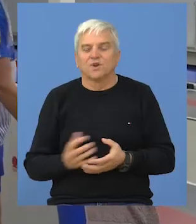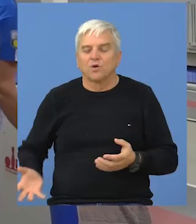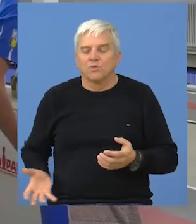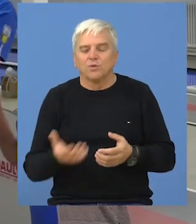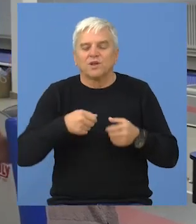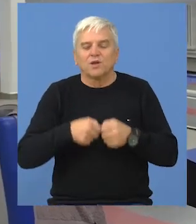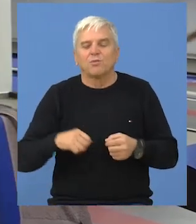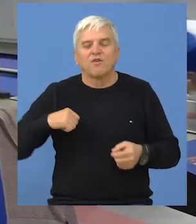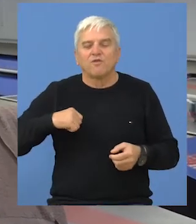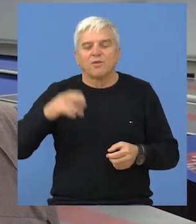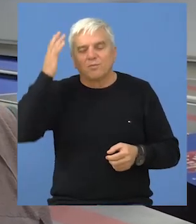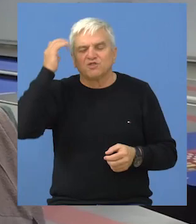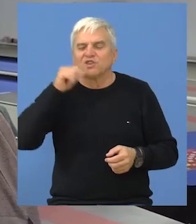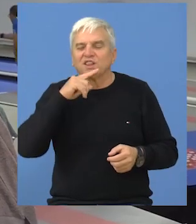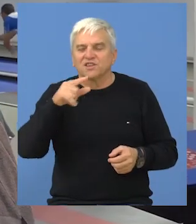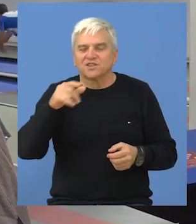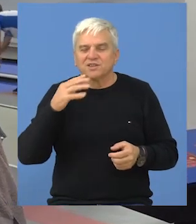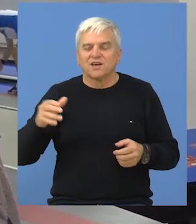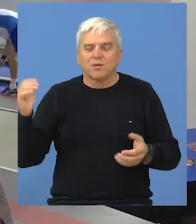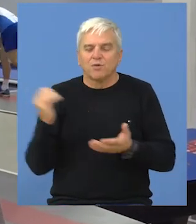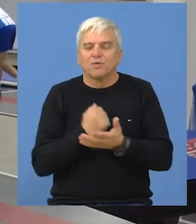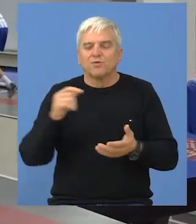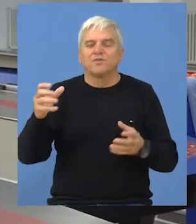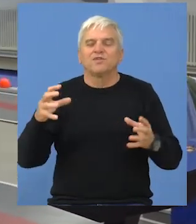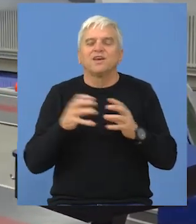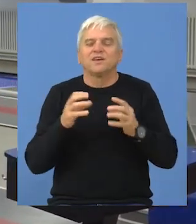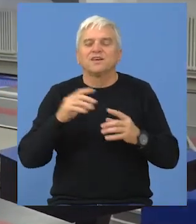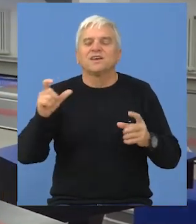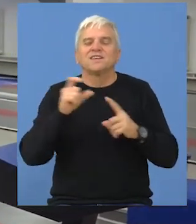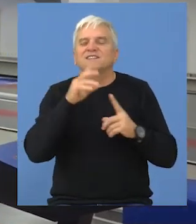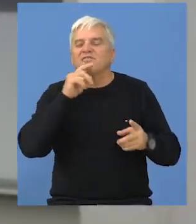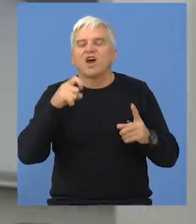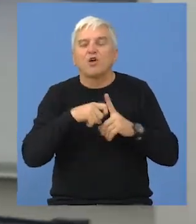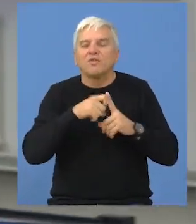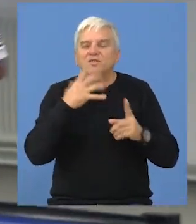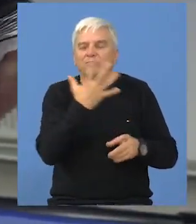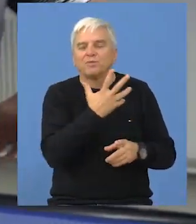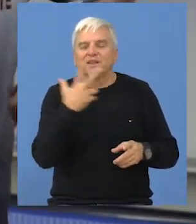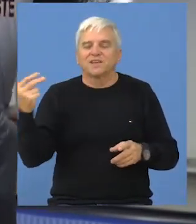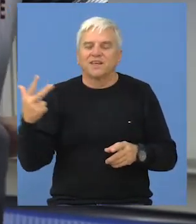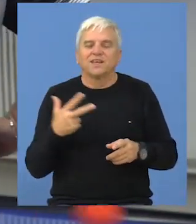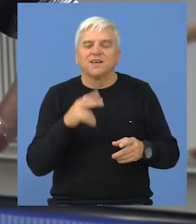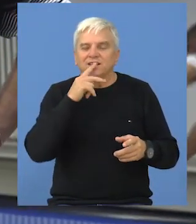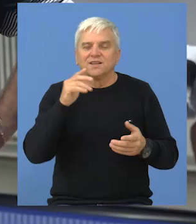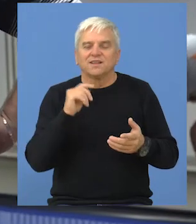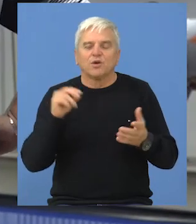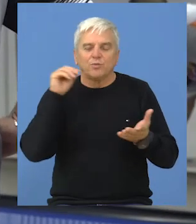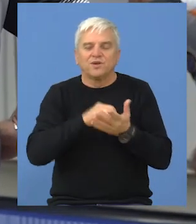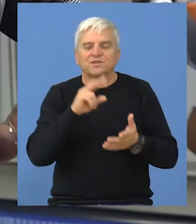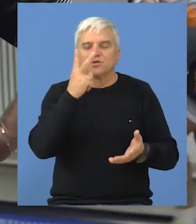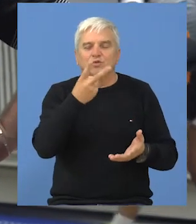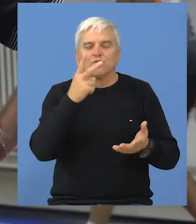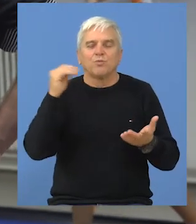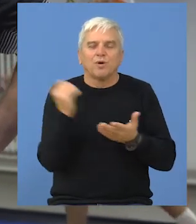Kuglaški klub Vojvodina iz Bačkog radišta savladao je ekipu Slavije iz Kovačice sa 5.3 i time